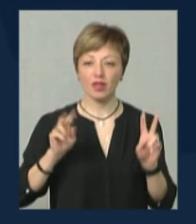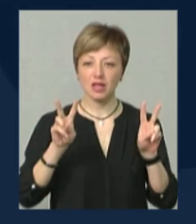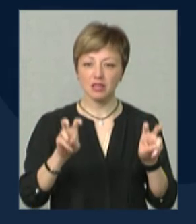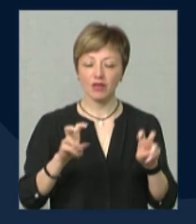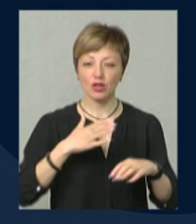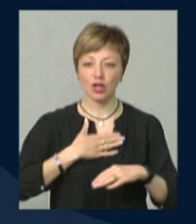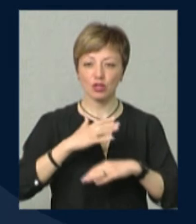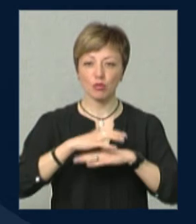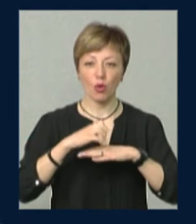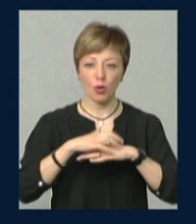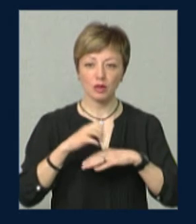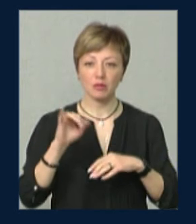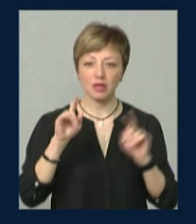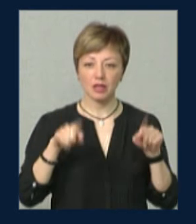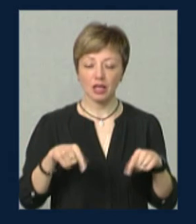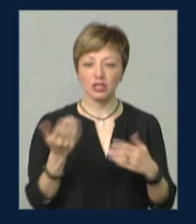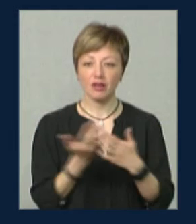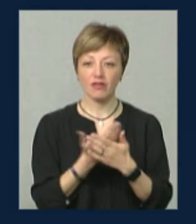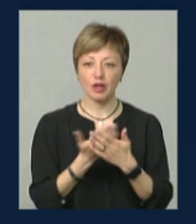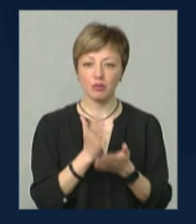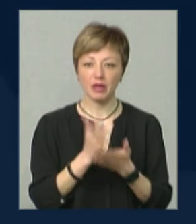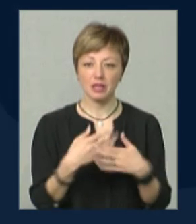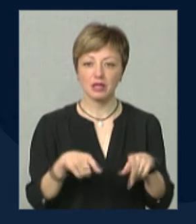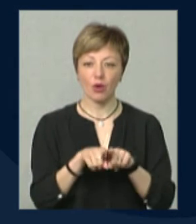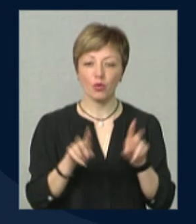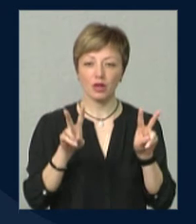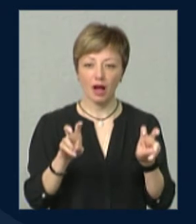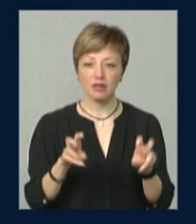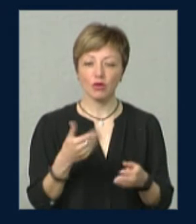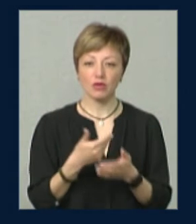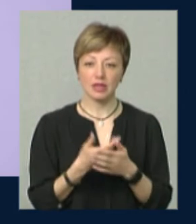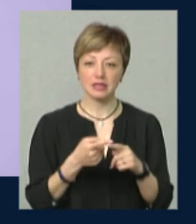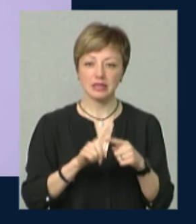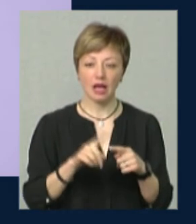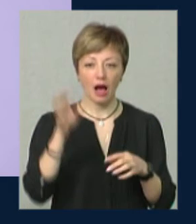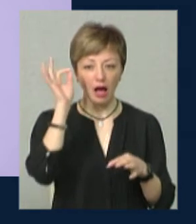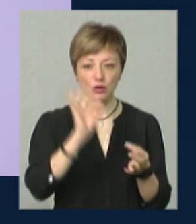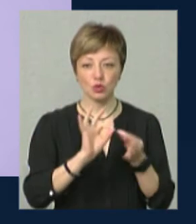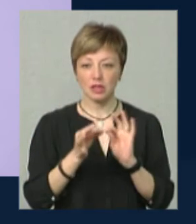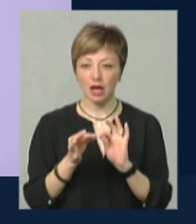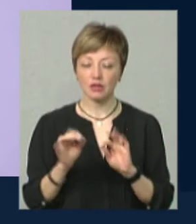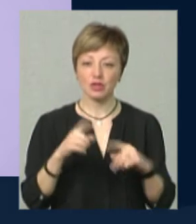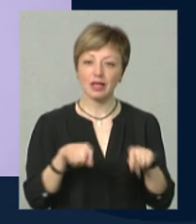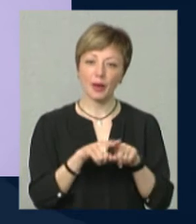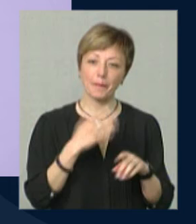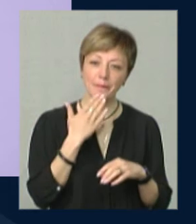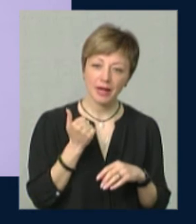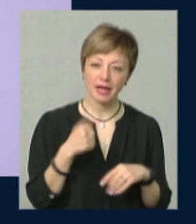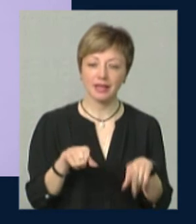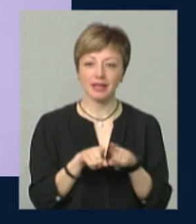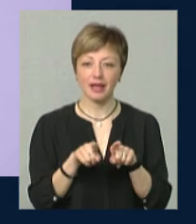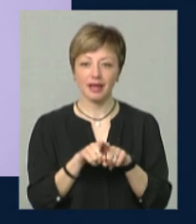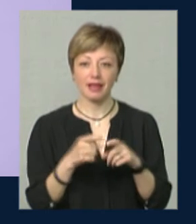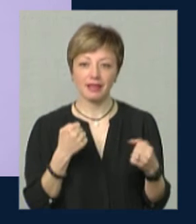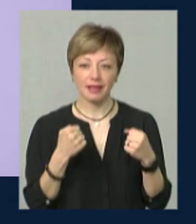називають нашими котиками. І навіть фільм є з такою назвою. І от в неї ця асоціація про те, що вони такі милі, але вони такі